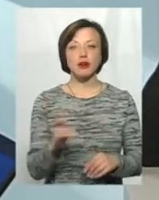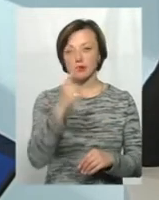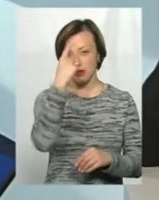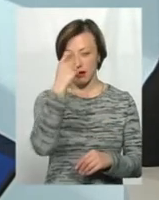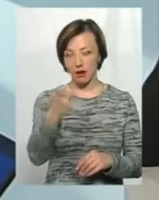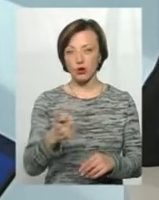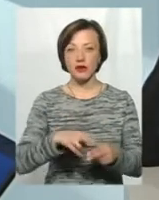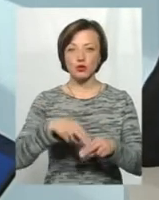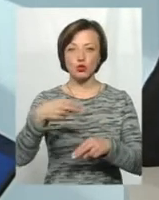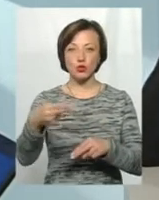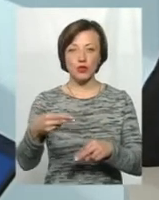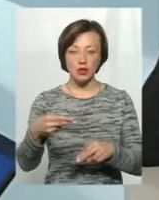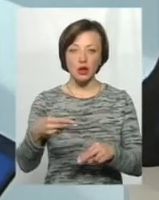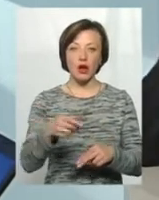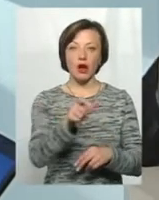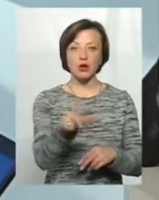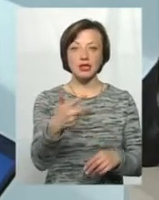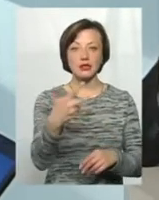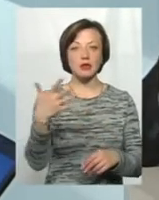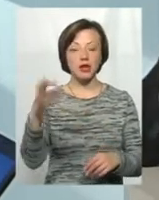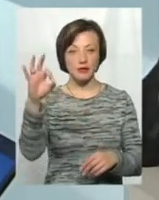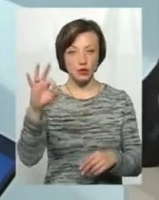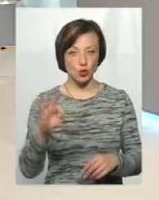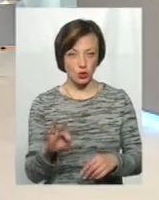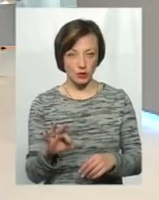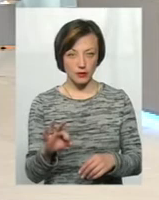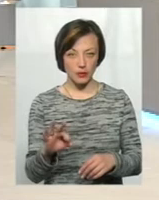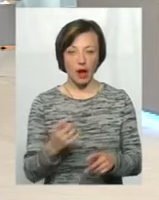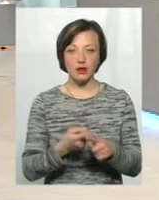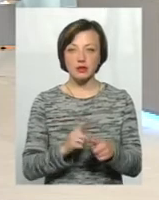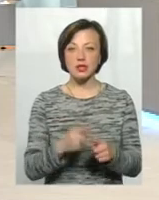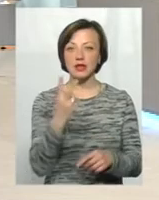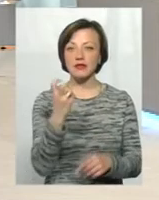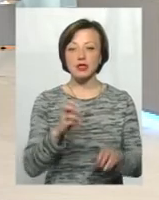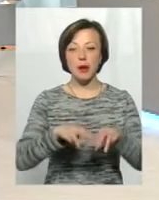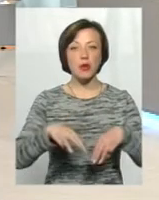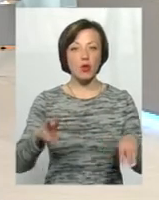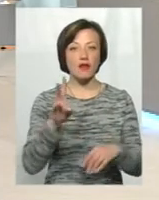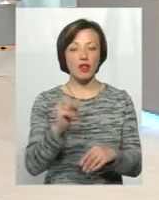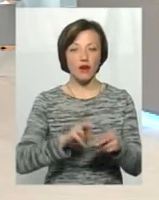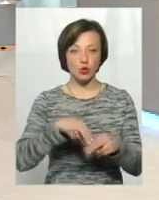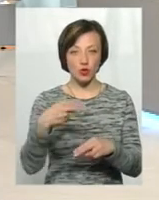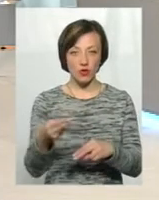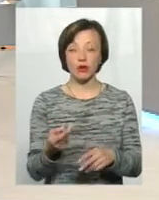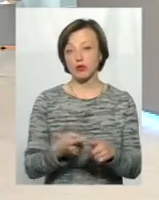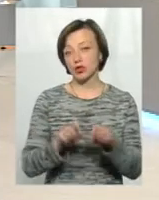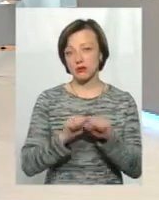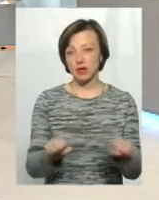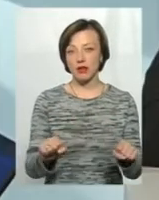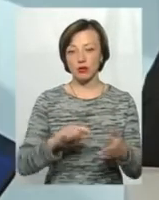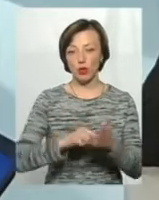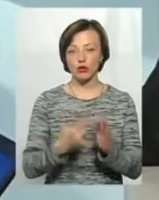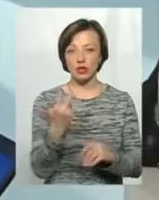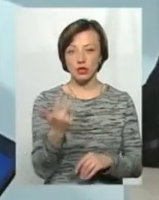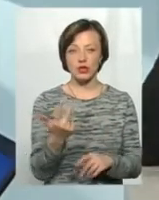відшкодовується, наприклад, для фізичних осіб 35 лише відсотків. Це 200 мільйонів на відшкодування. Тому можна сміливо помножити на